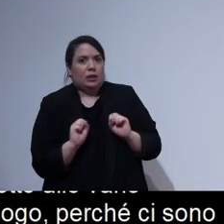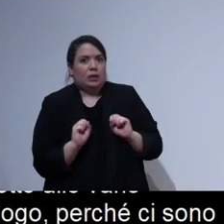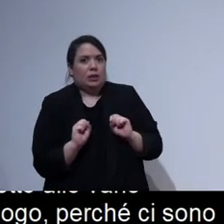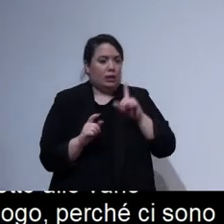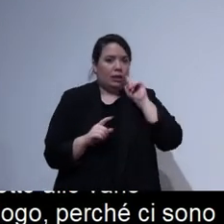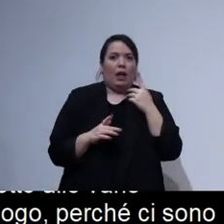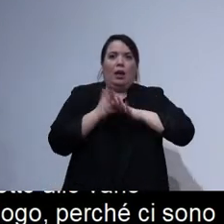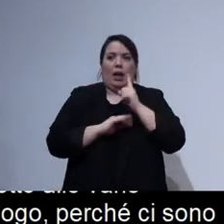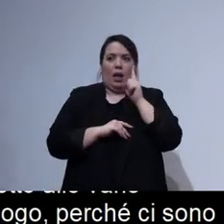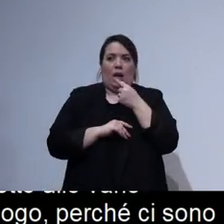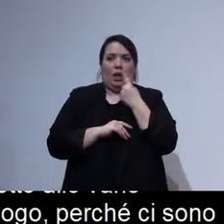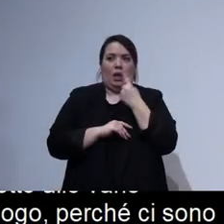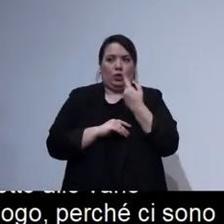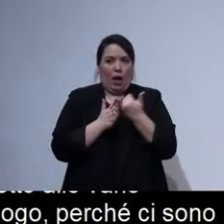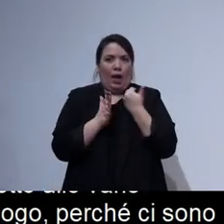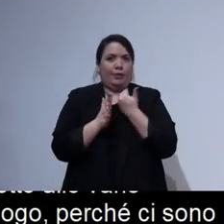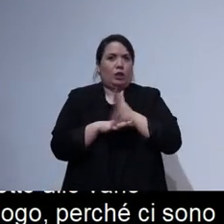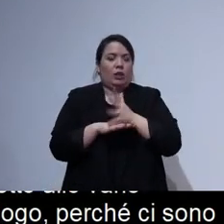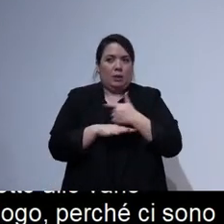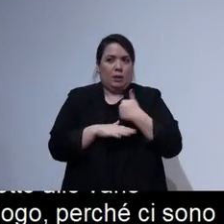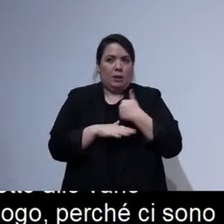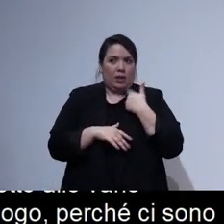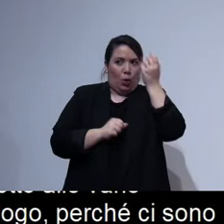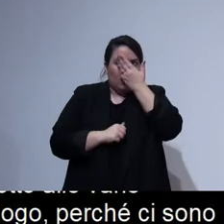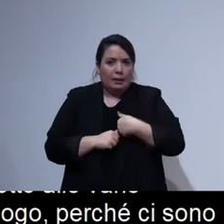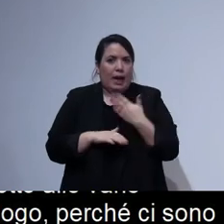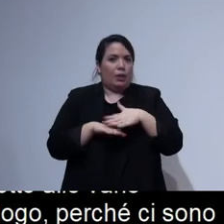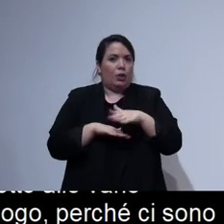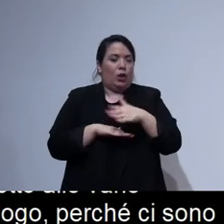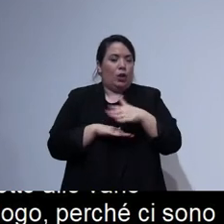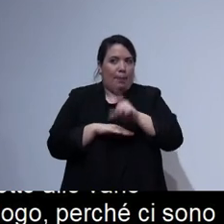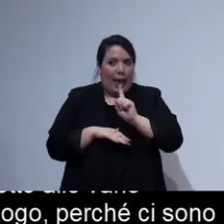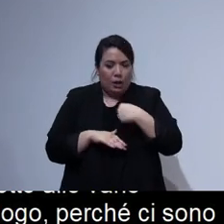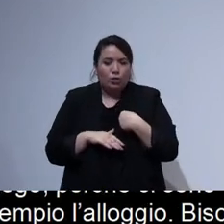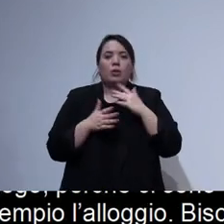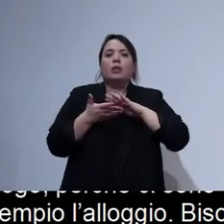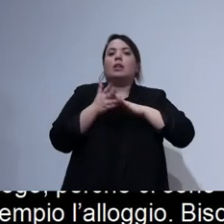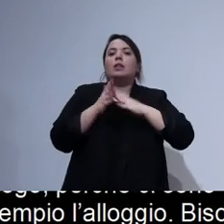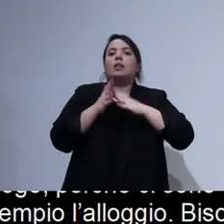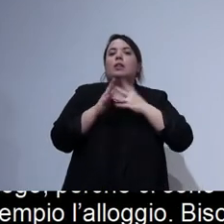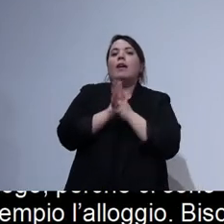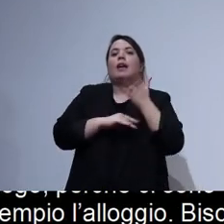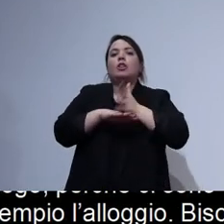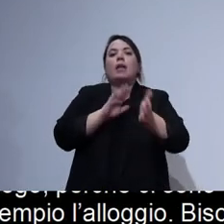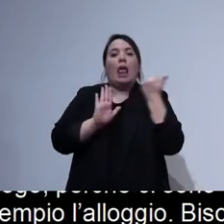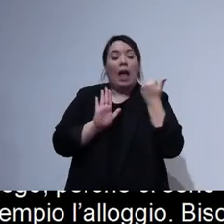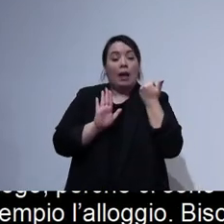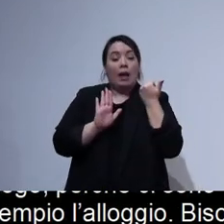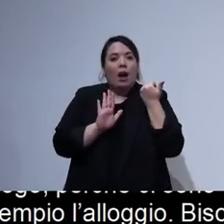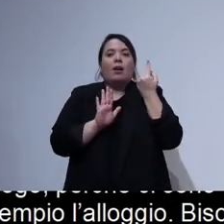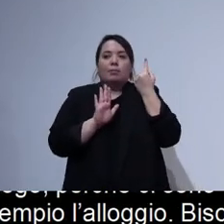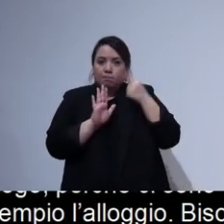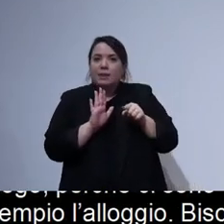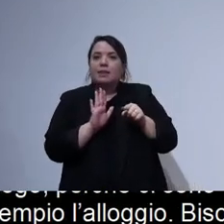paura di sbagliare qualcosa o di non sapere di non essere esperti in materia ve lo dicevo un po' per questo perché noi